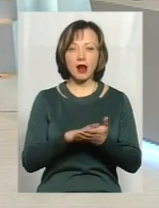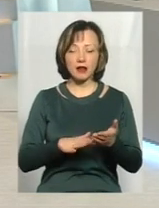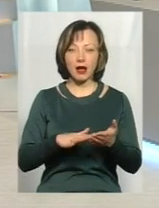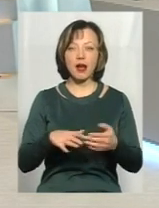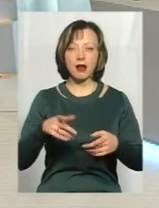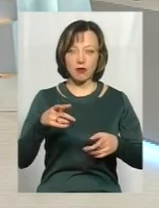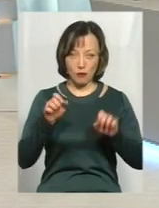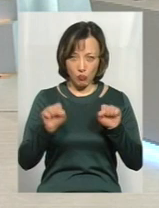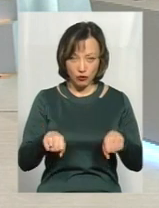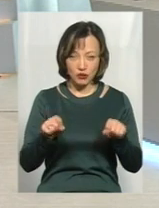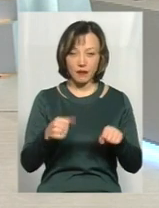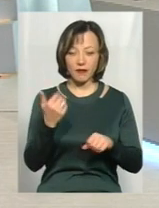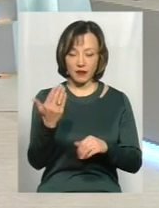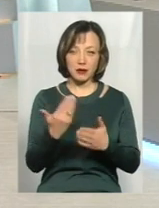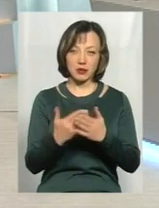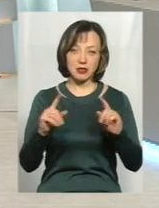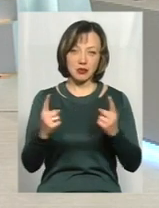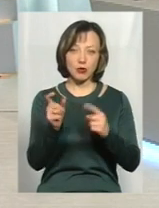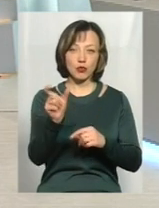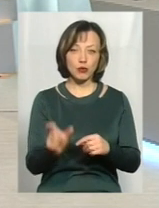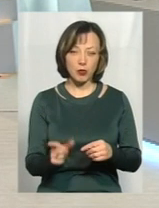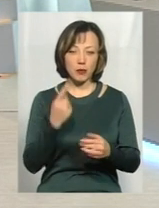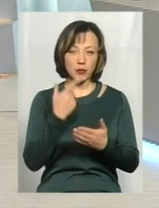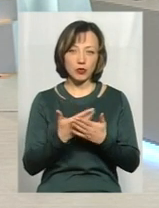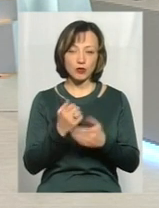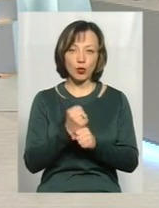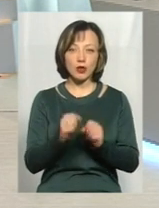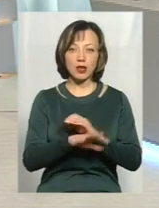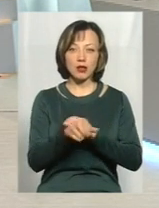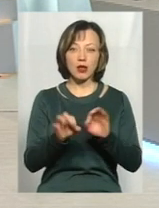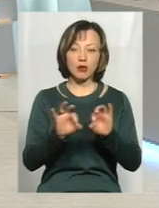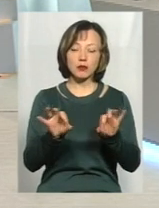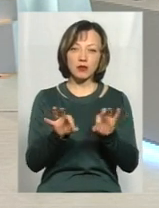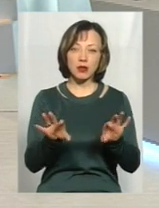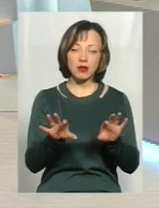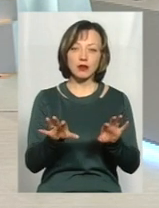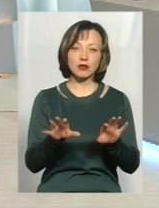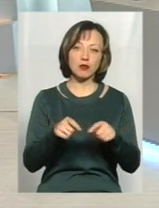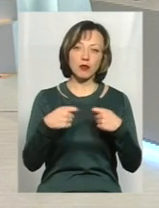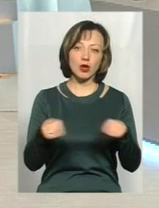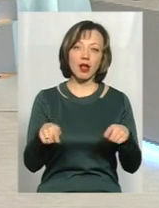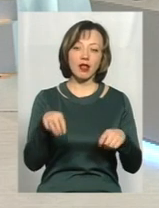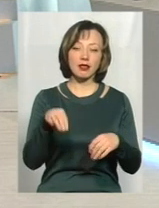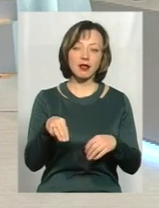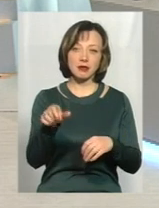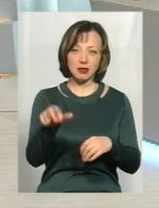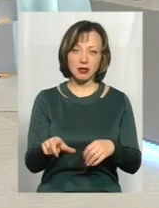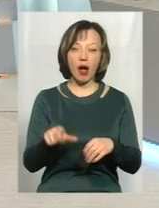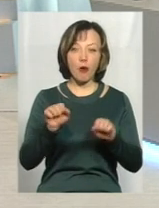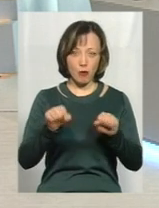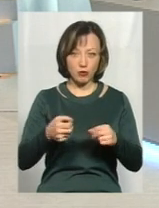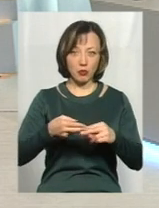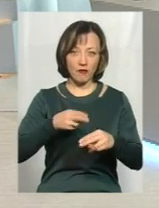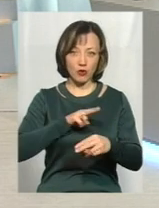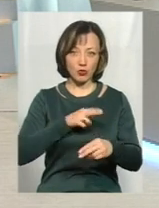ви затримали людину, яку підозрює ті всьогодні крадіжки, вона розповідає, що продала таксисту, а реально потім, взагалі,